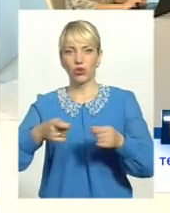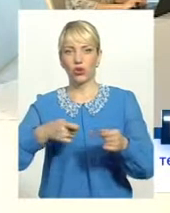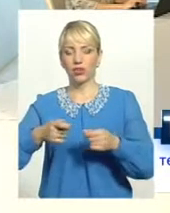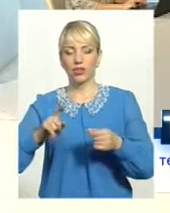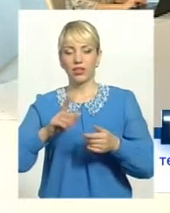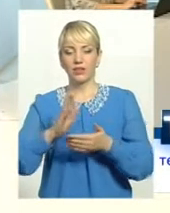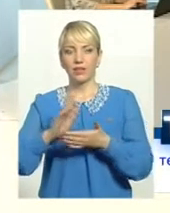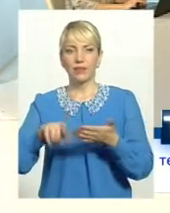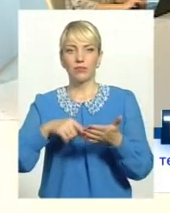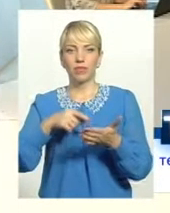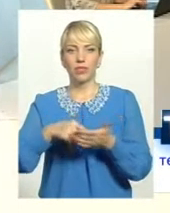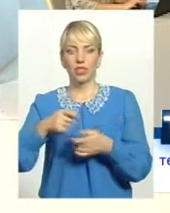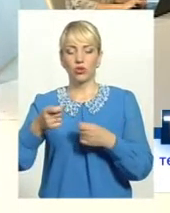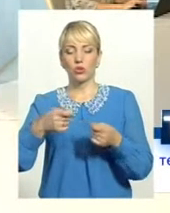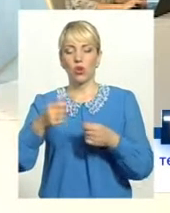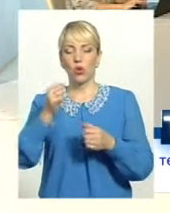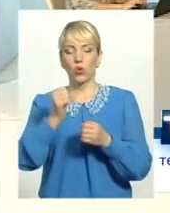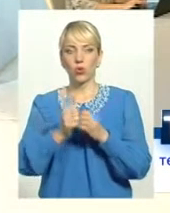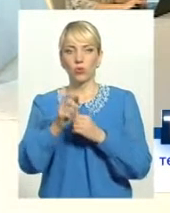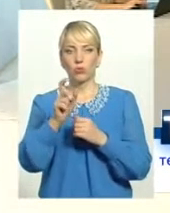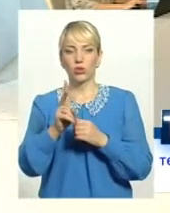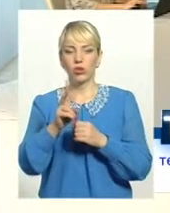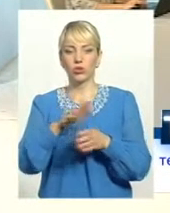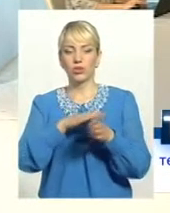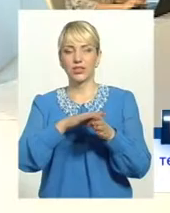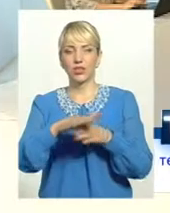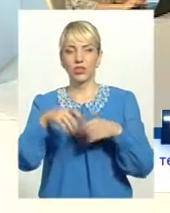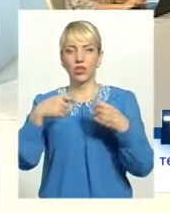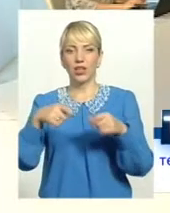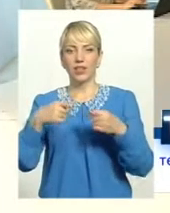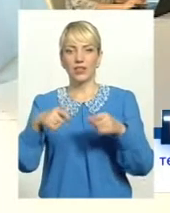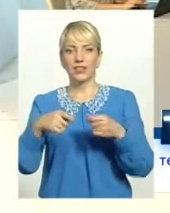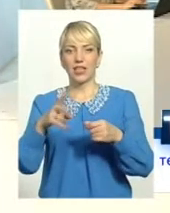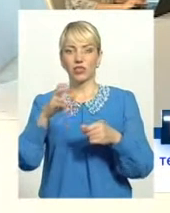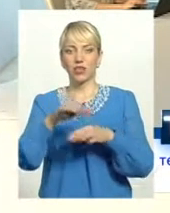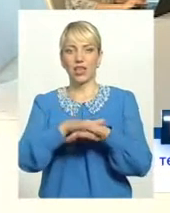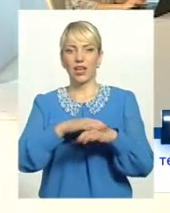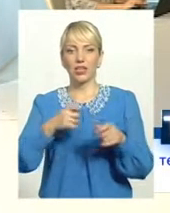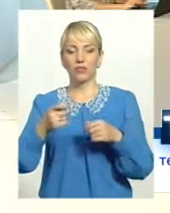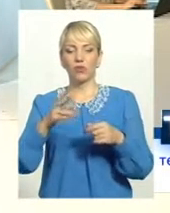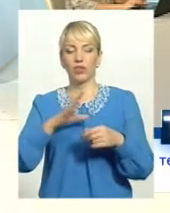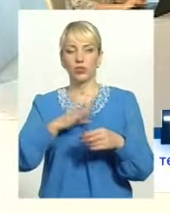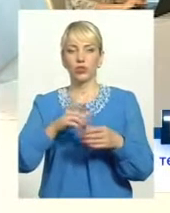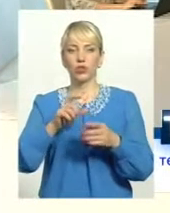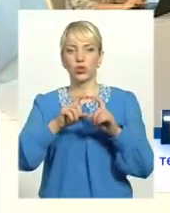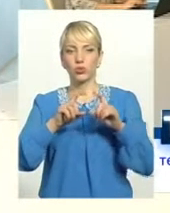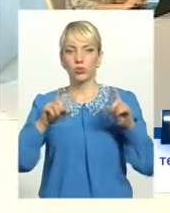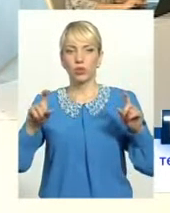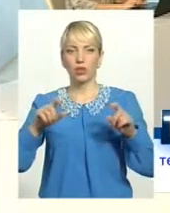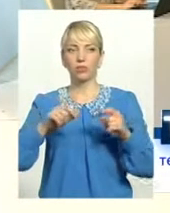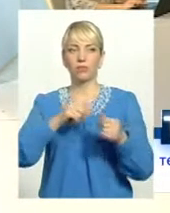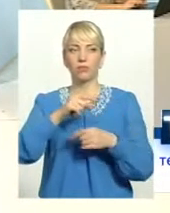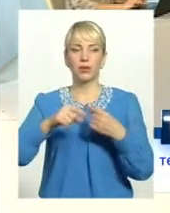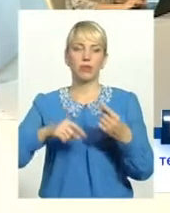в торгівлі на ринках, кожен громадянин, який здійснює реалізацію на ринку, повинен бути суб'єктом підприємницької діяльності. Тобто, фобом –